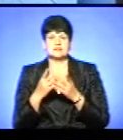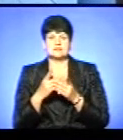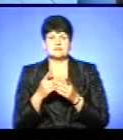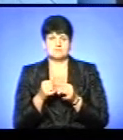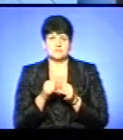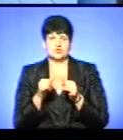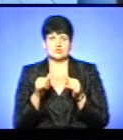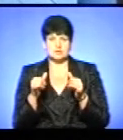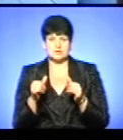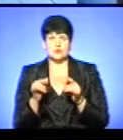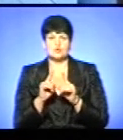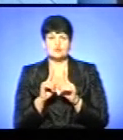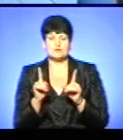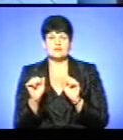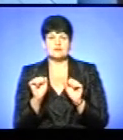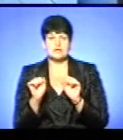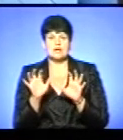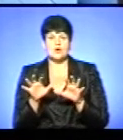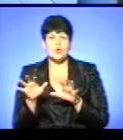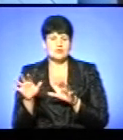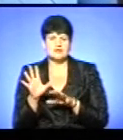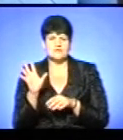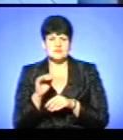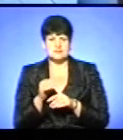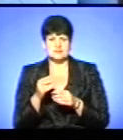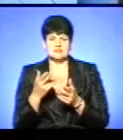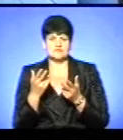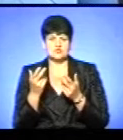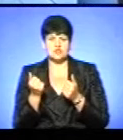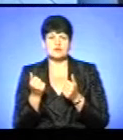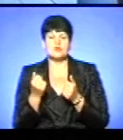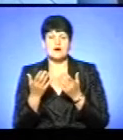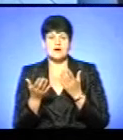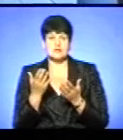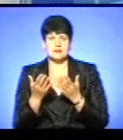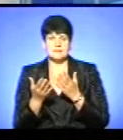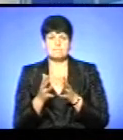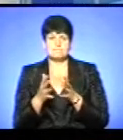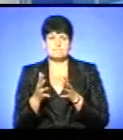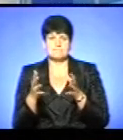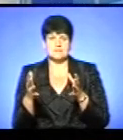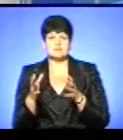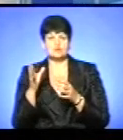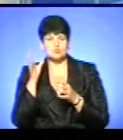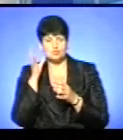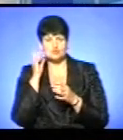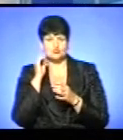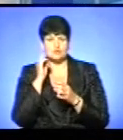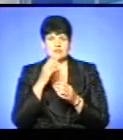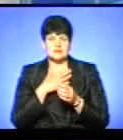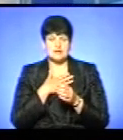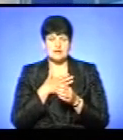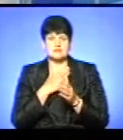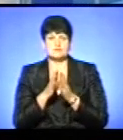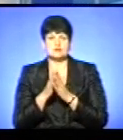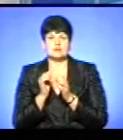особливо керівники голови, ну не всіх, звичайно, об'ємної територіальні громади, але більшості дослухалися до нас, що я